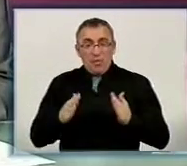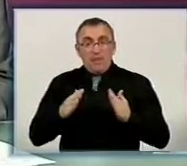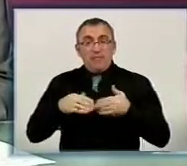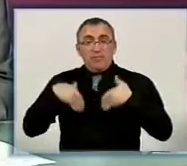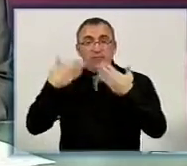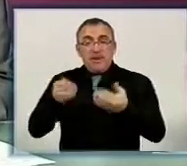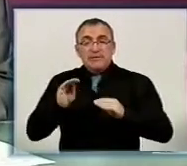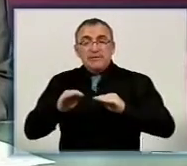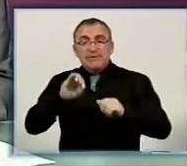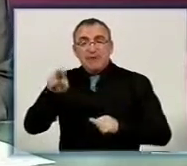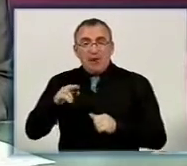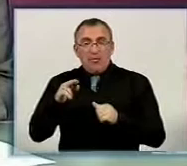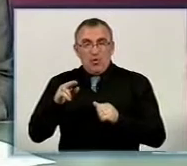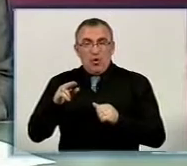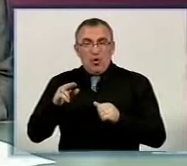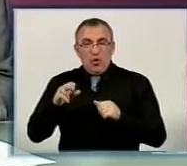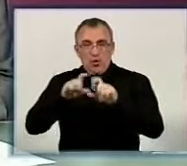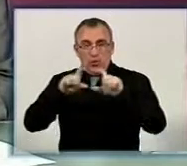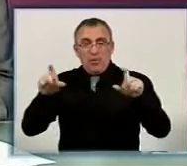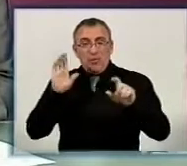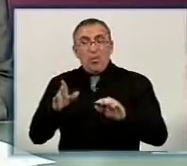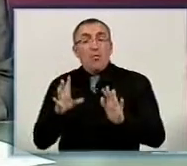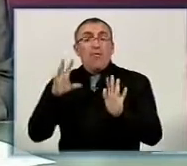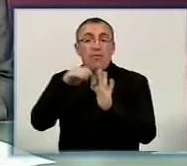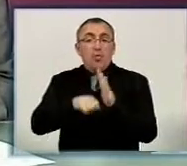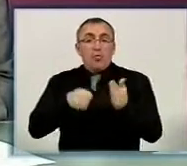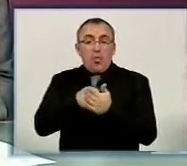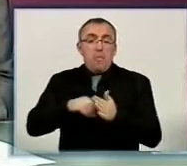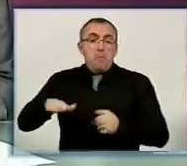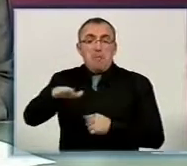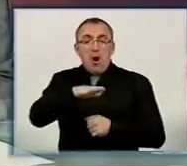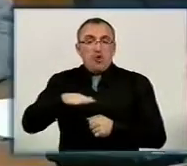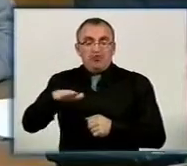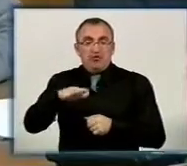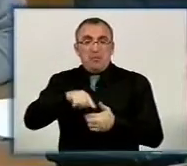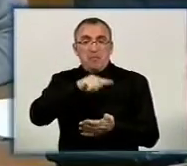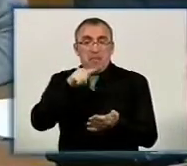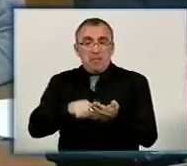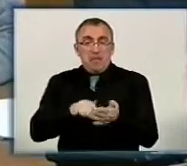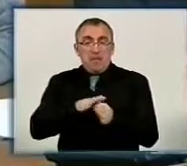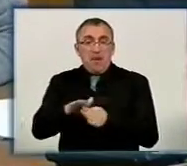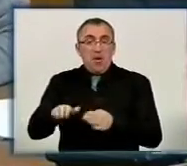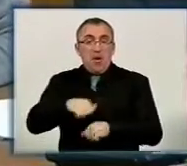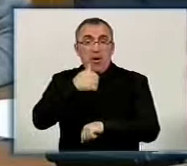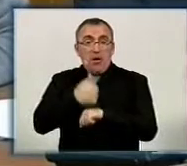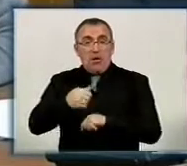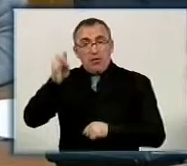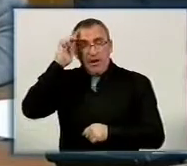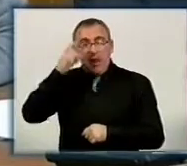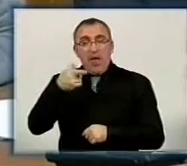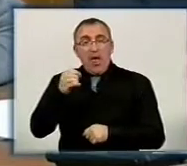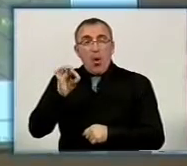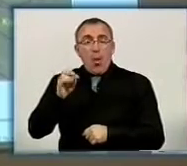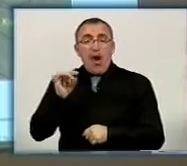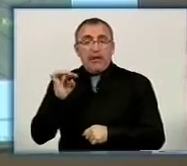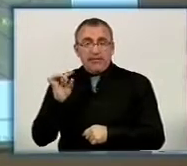в садових товариствах, які у подальшому можуть бути включені у межі міста. Про це повідомила виконуюча обов'язки начальника Держгеокадастру